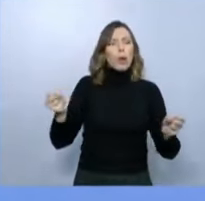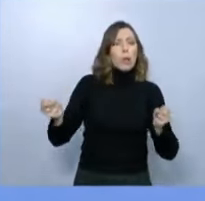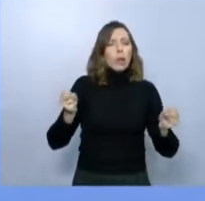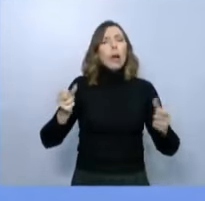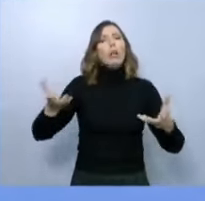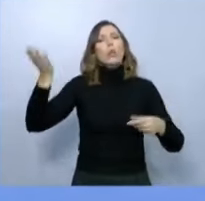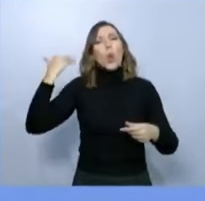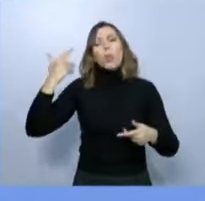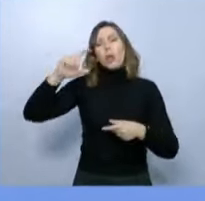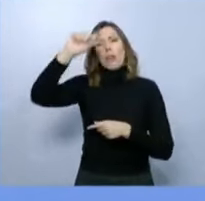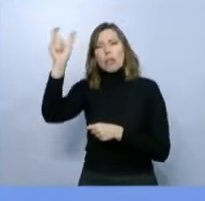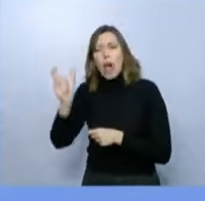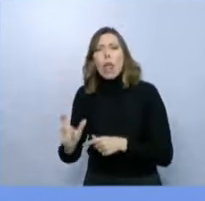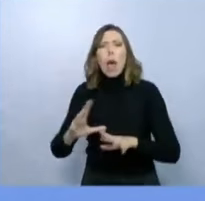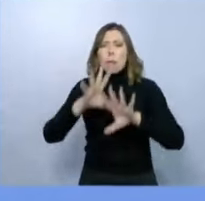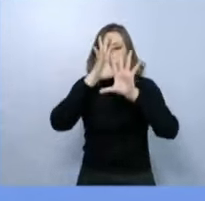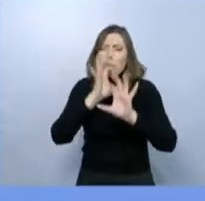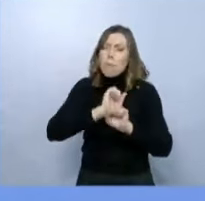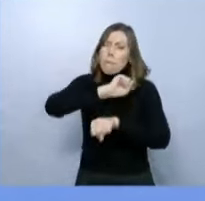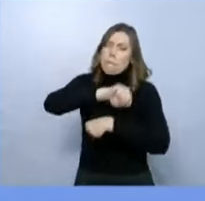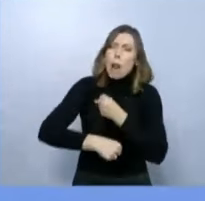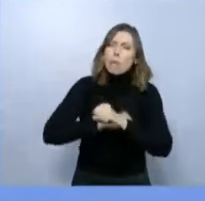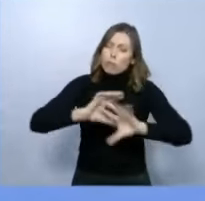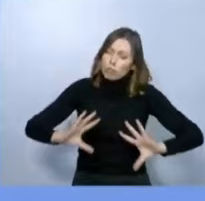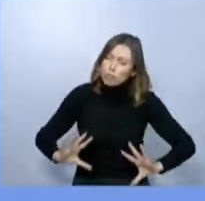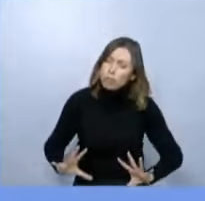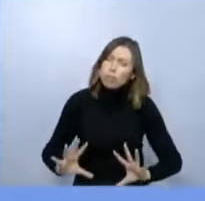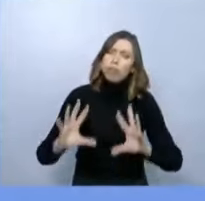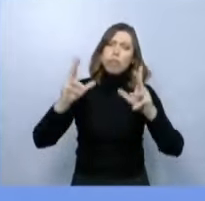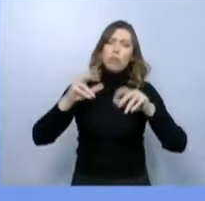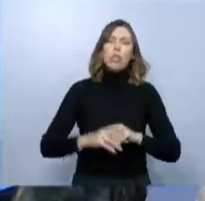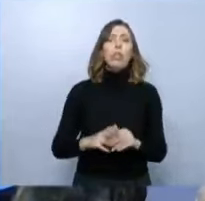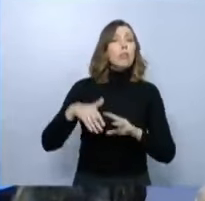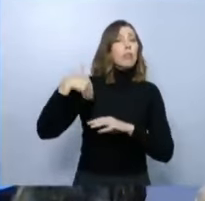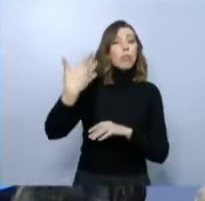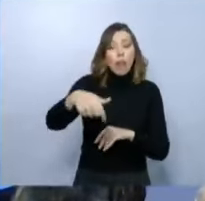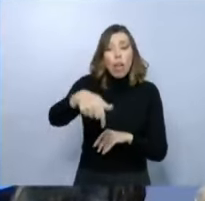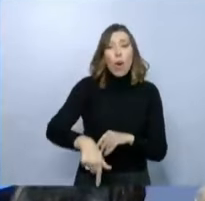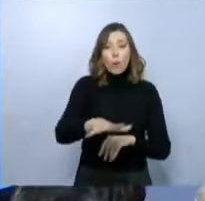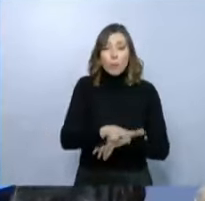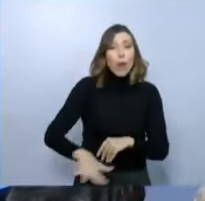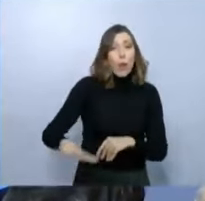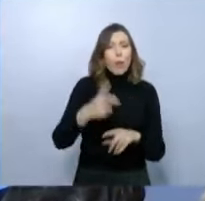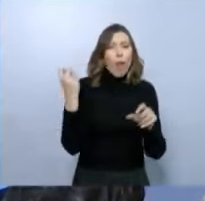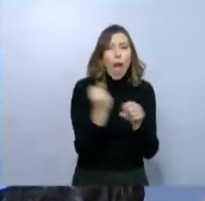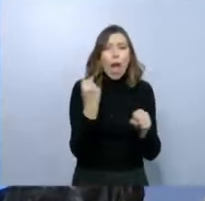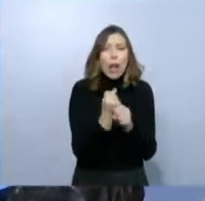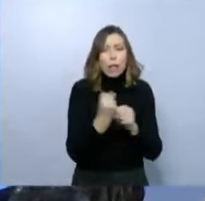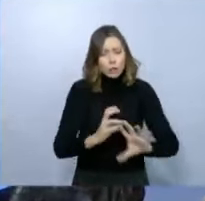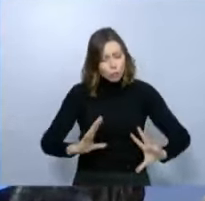τη Μικρά Ασία, χτίζοντας την Πολιτεία του Ήλιου, της Εξεγέρνησης των Εργατών εδώ στο Λαύριο για το οχτάωρο,